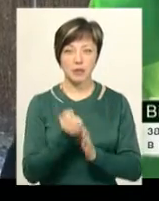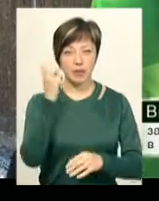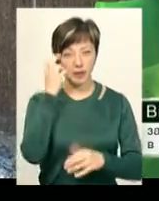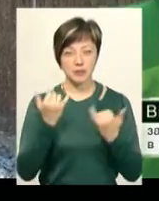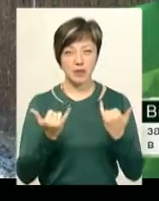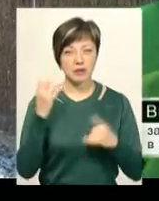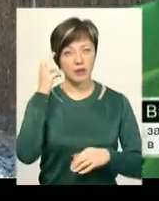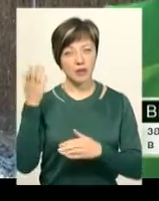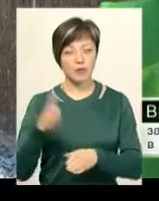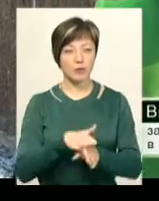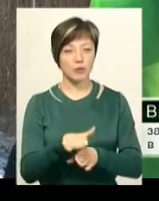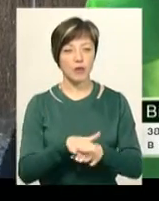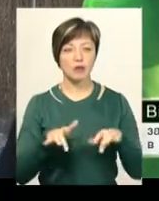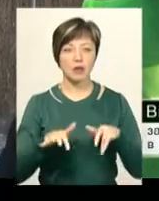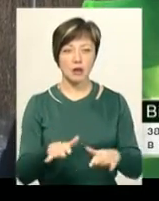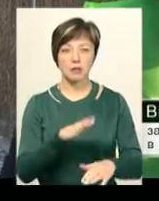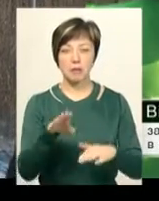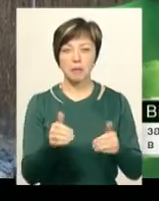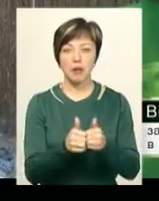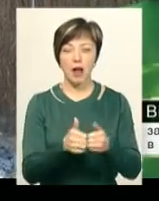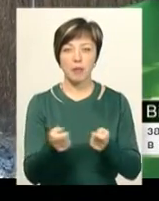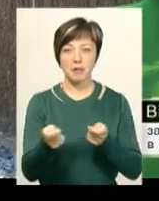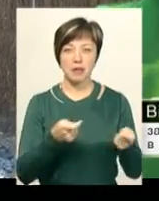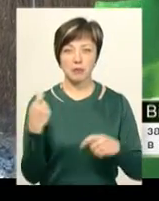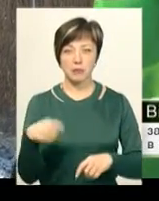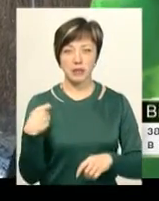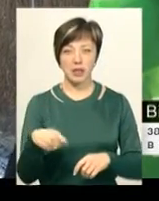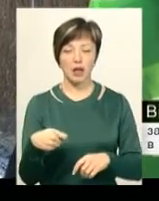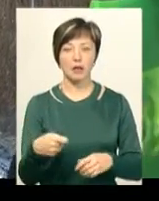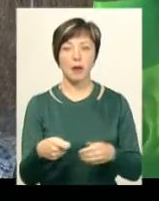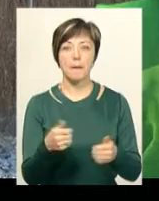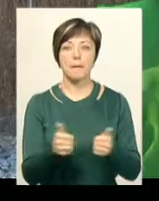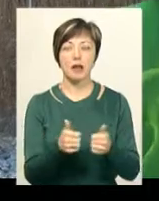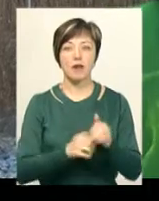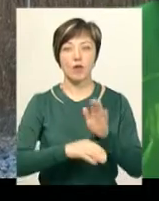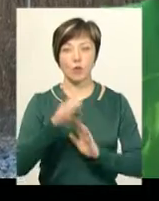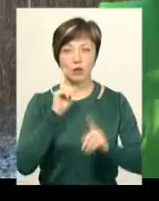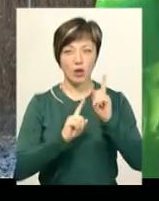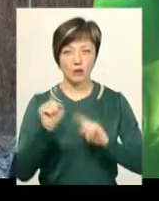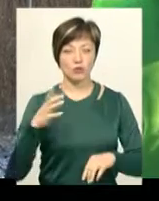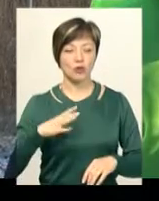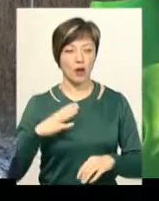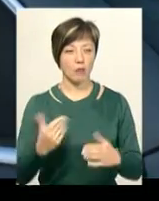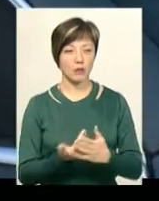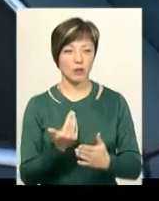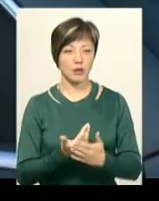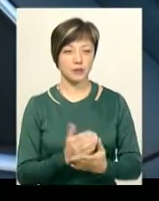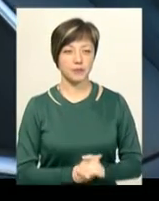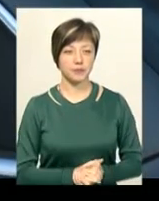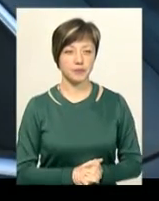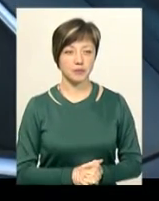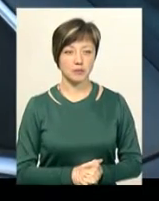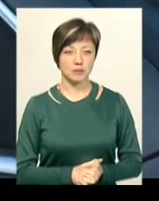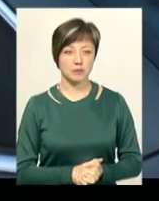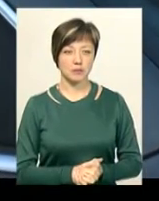Зараз в Києві відбуваються акції під адміністрацією президента, під Верховною Радою і ми вже звідти чекаємо новин». Анастасія